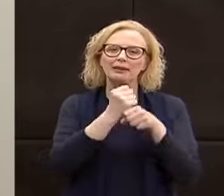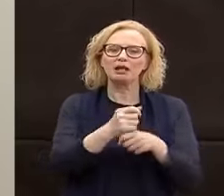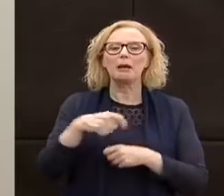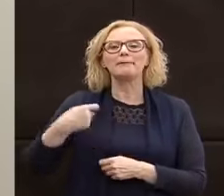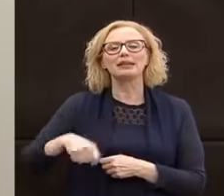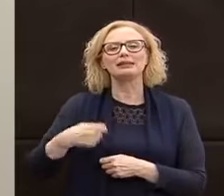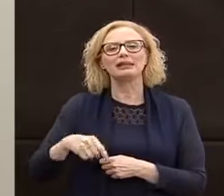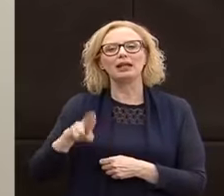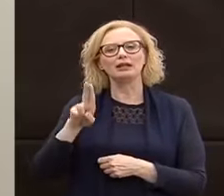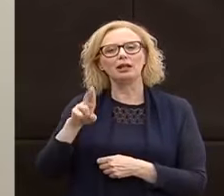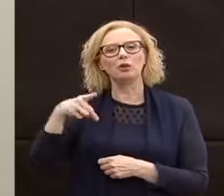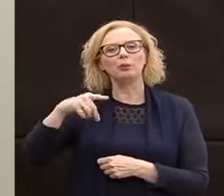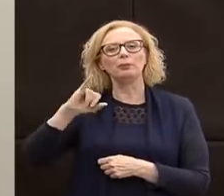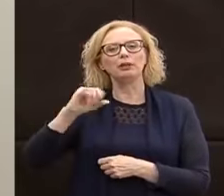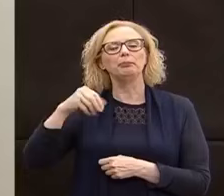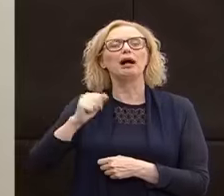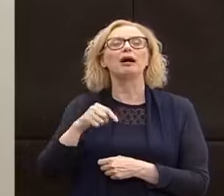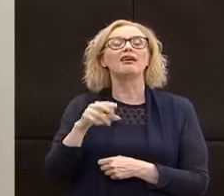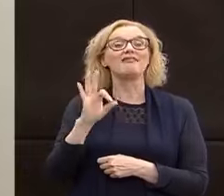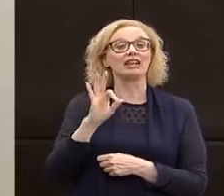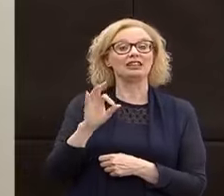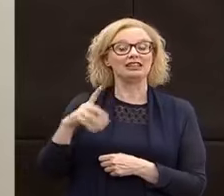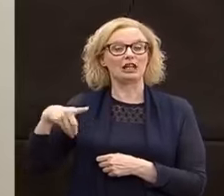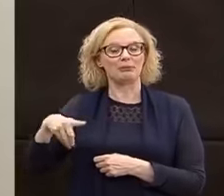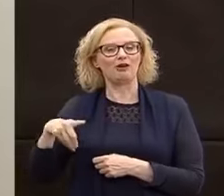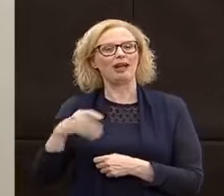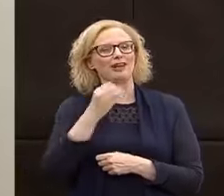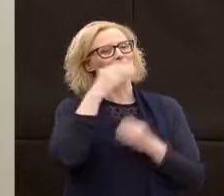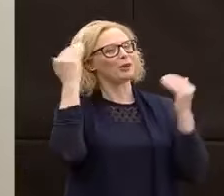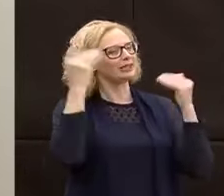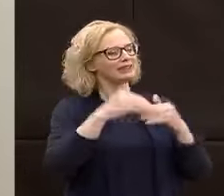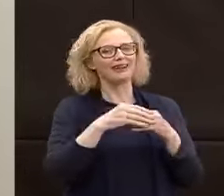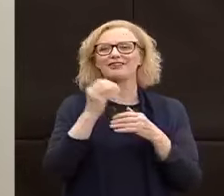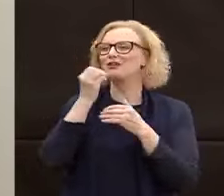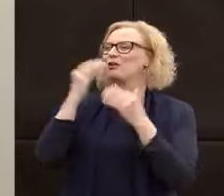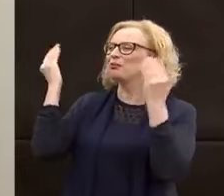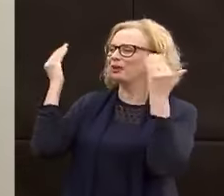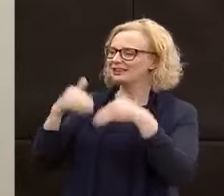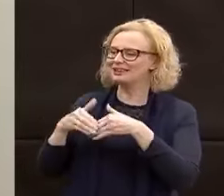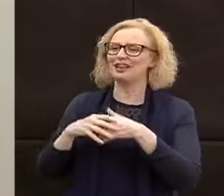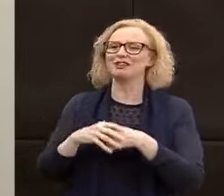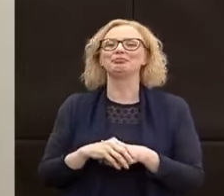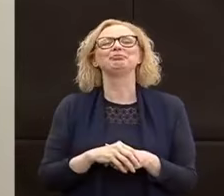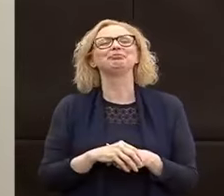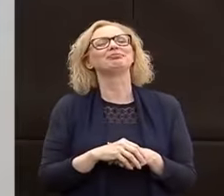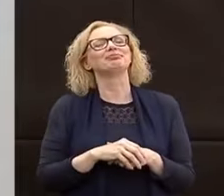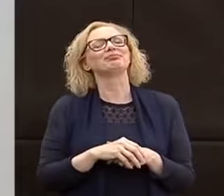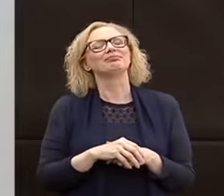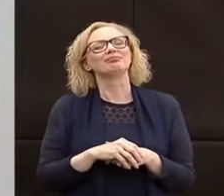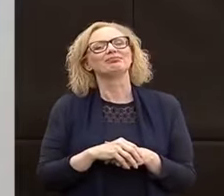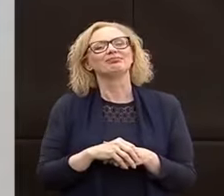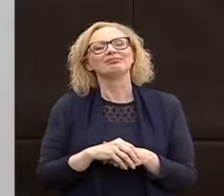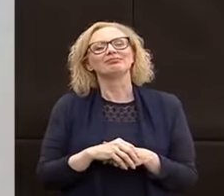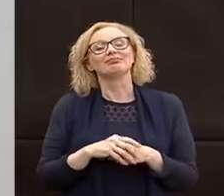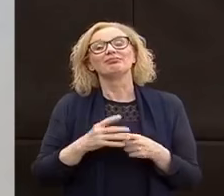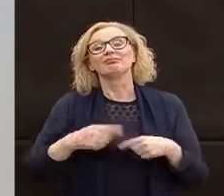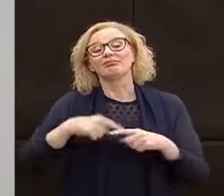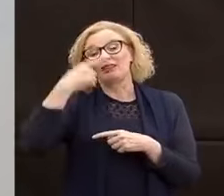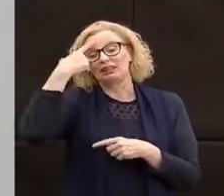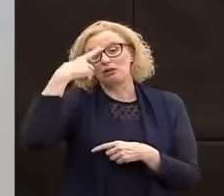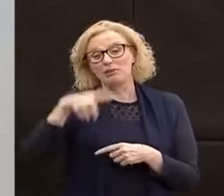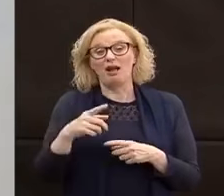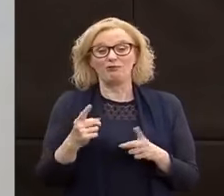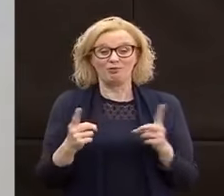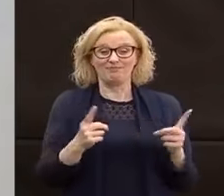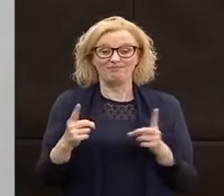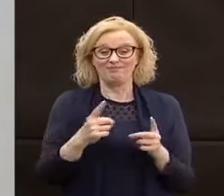Presidente di UPIPA, Francesca Parolari. Buonasera. Buonasera. Buonasera Presidente. Sappiamo che sono giornate davvero